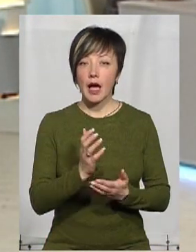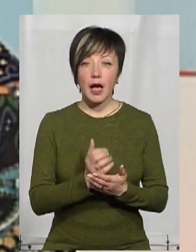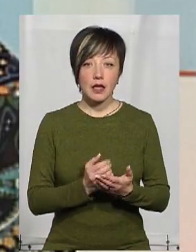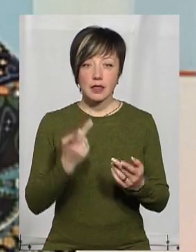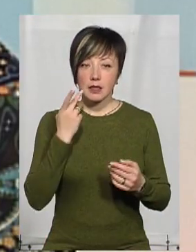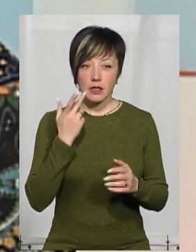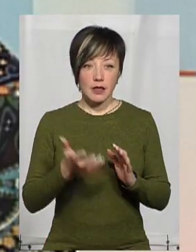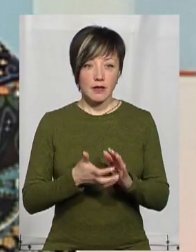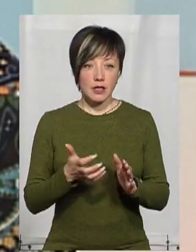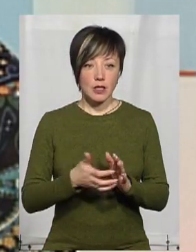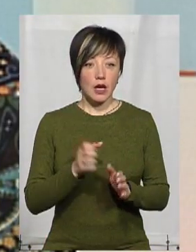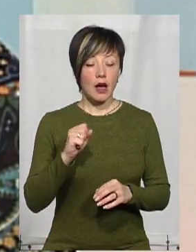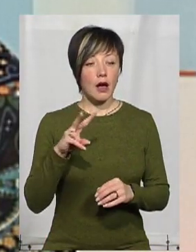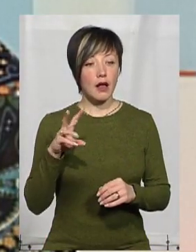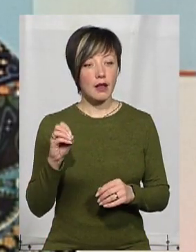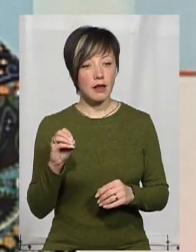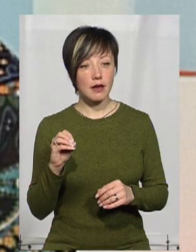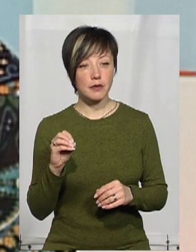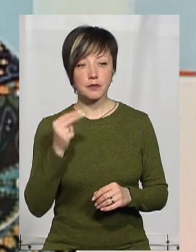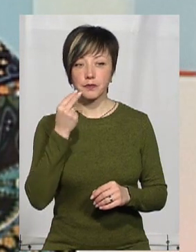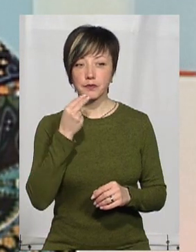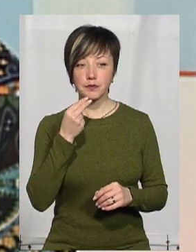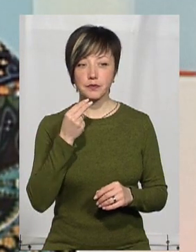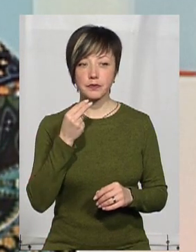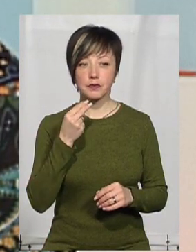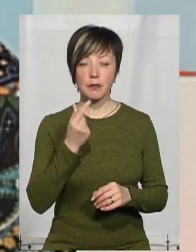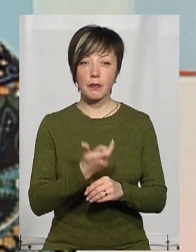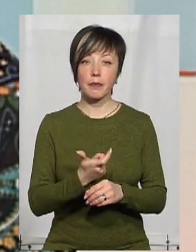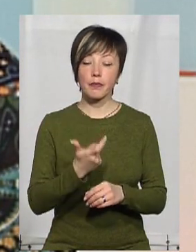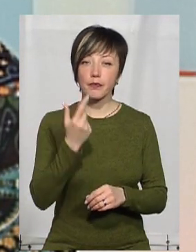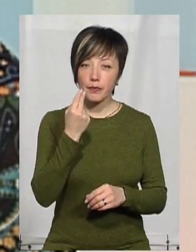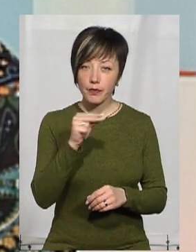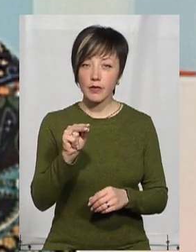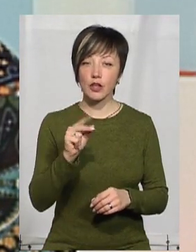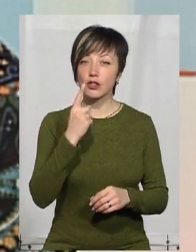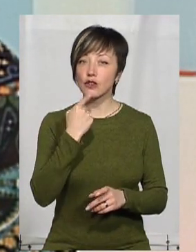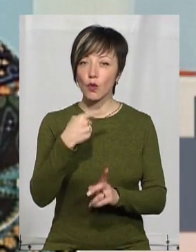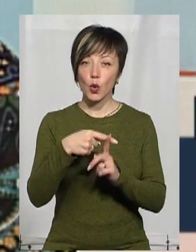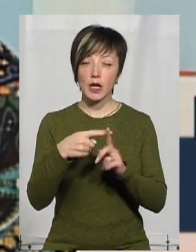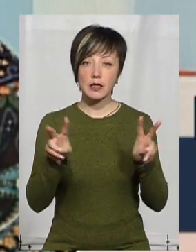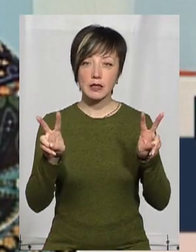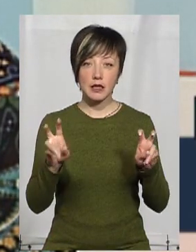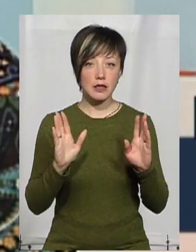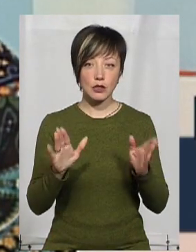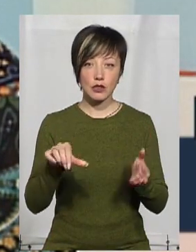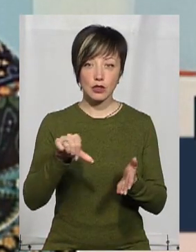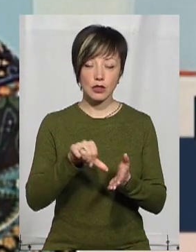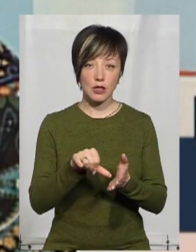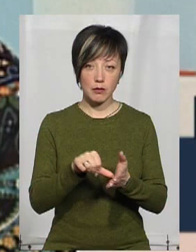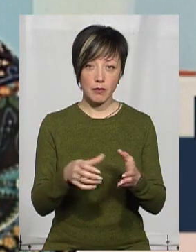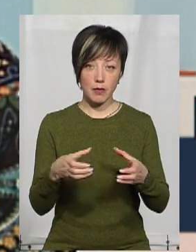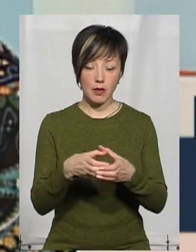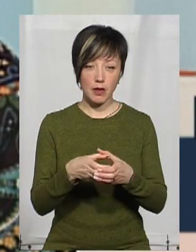не вистачає. Але перевага «Червоного Христа» в тому, що не тільки з членами. У нас